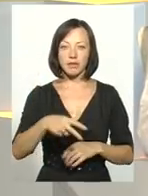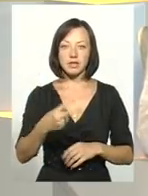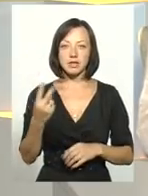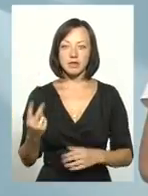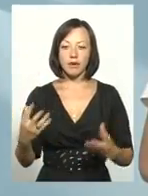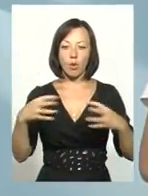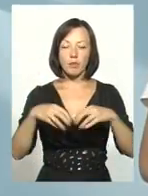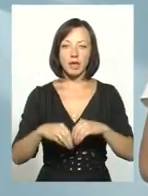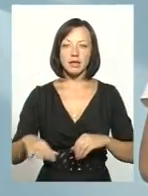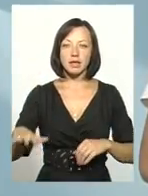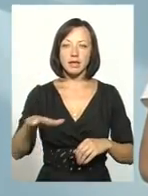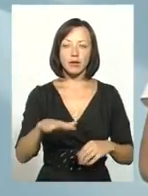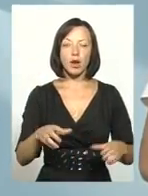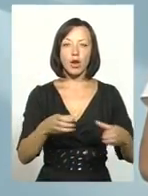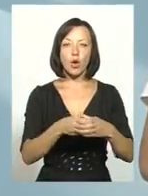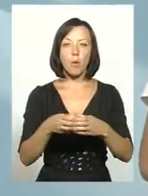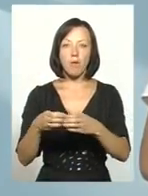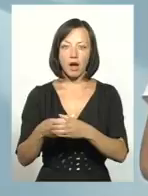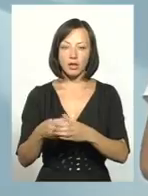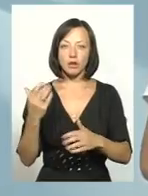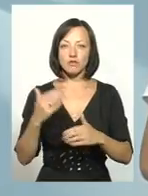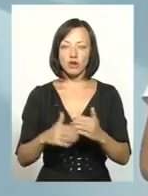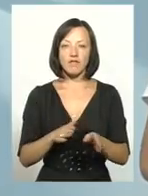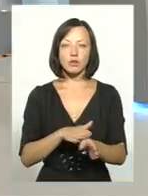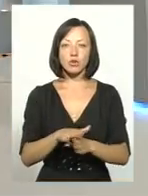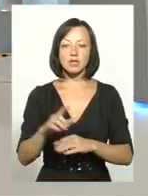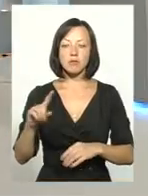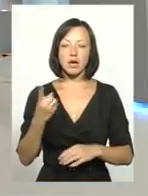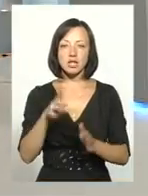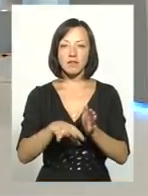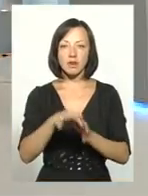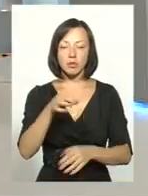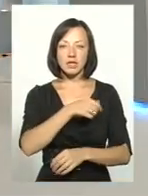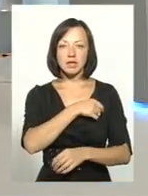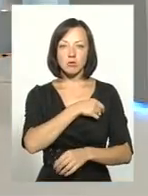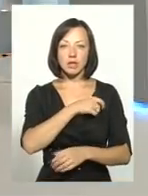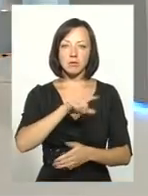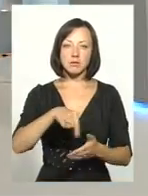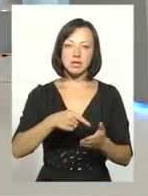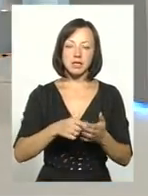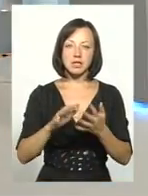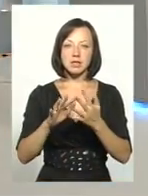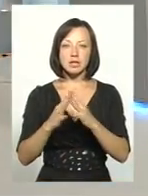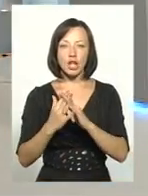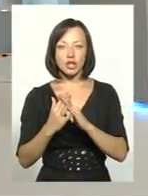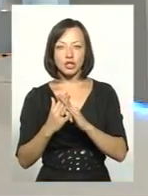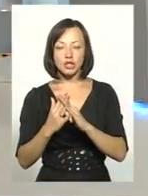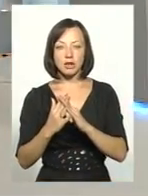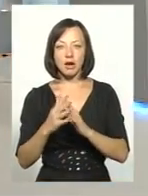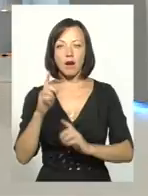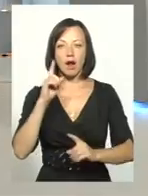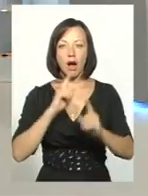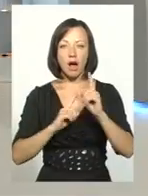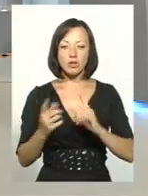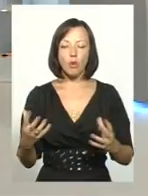об'єднані територіальні громади. Вже відбулися перші вибори депутатів міських, селищних рад,